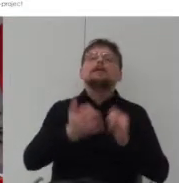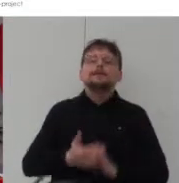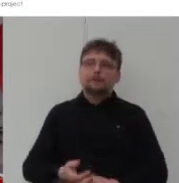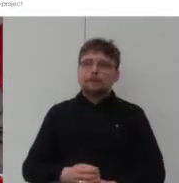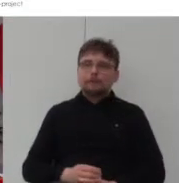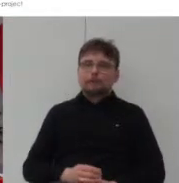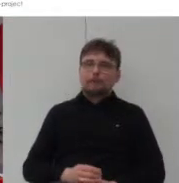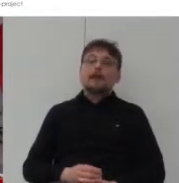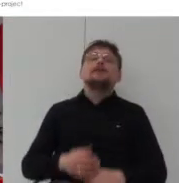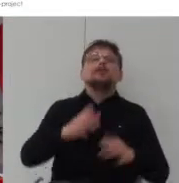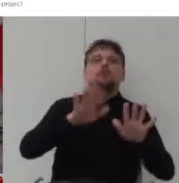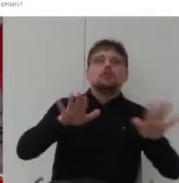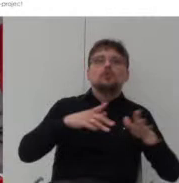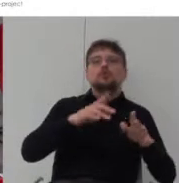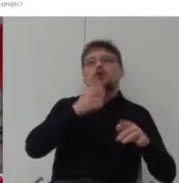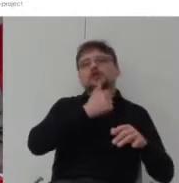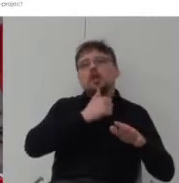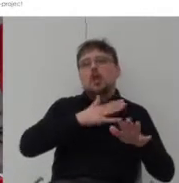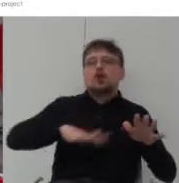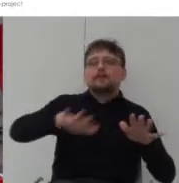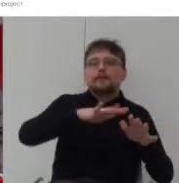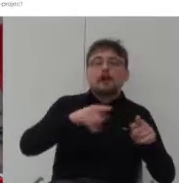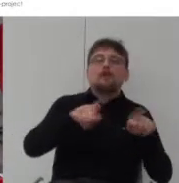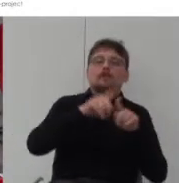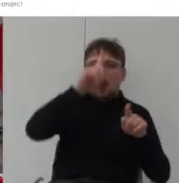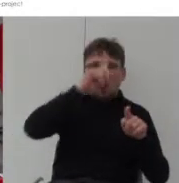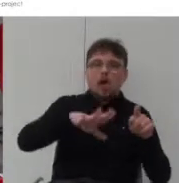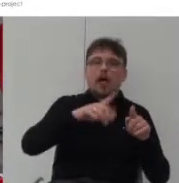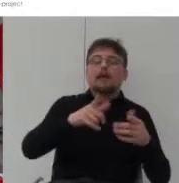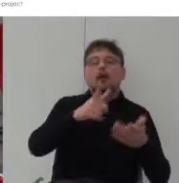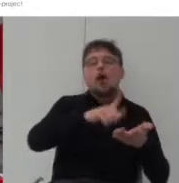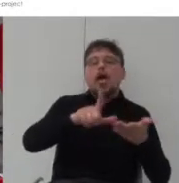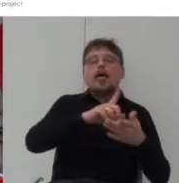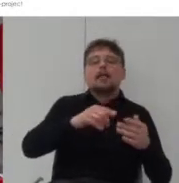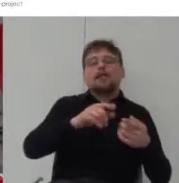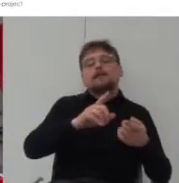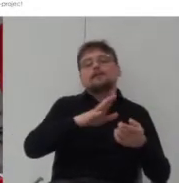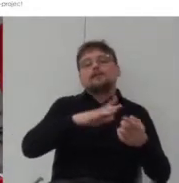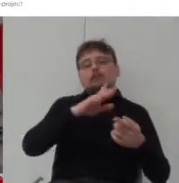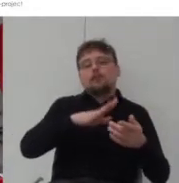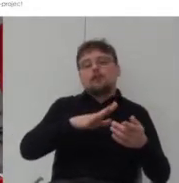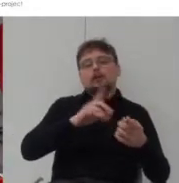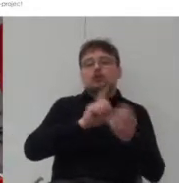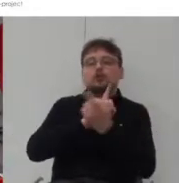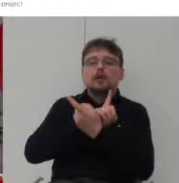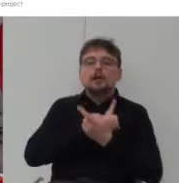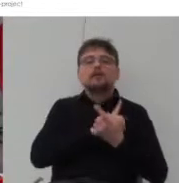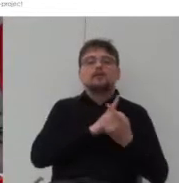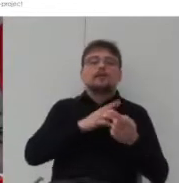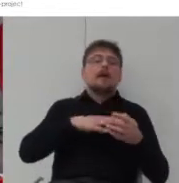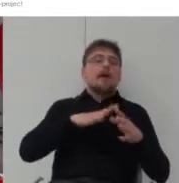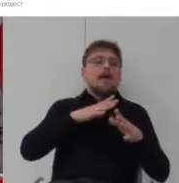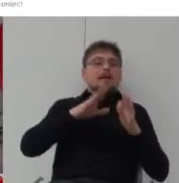dostępem do zieleni jest to lokalna społeczność sąsiedzi coś co się często gubi w dużych